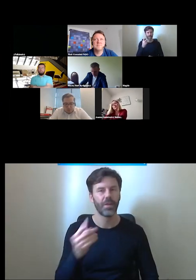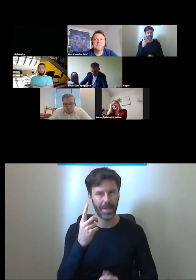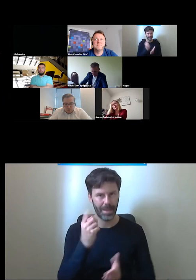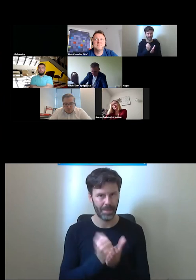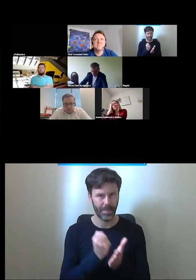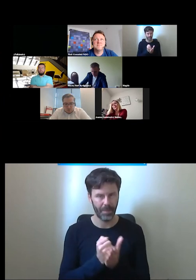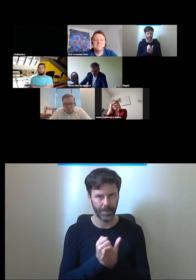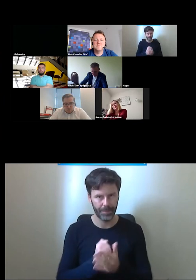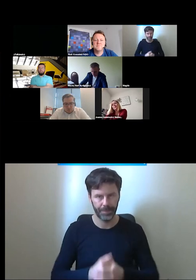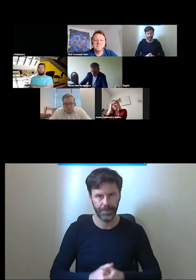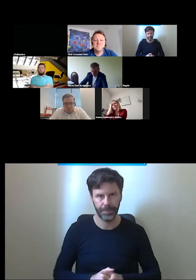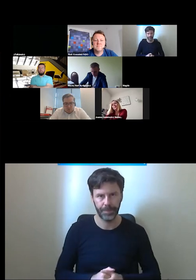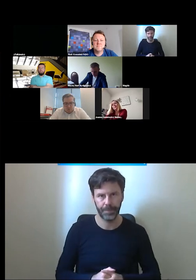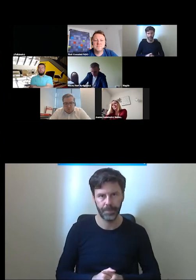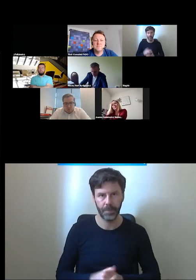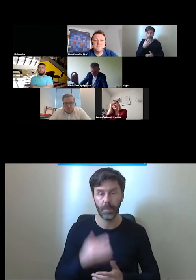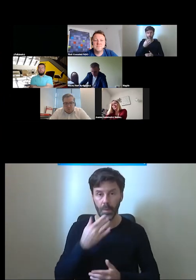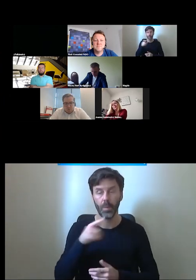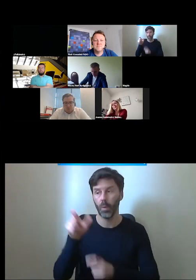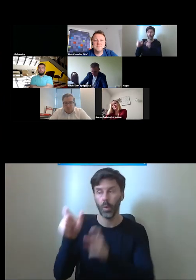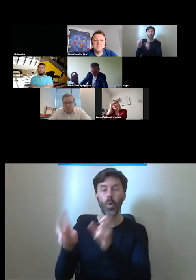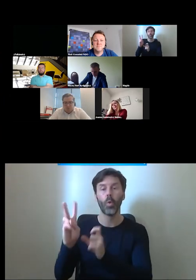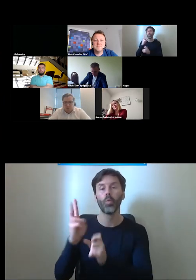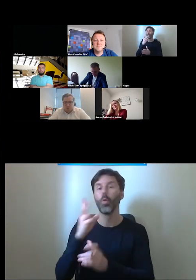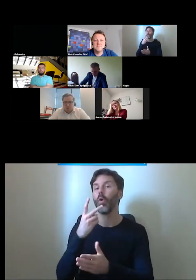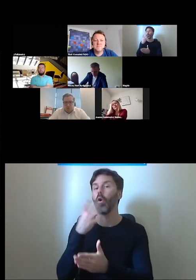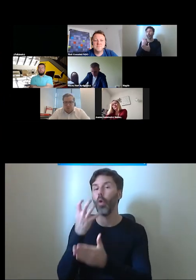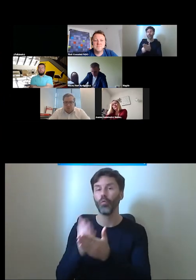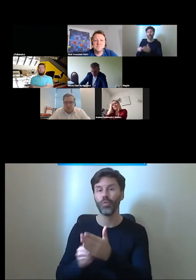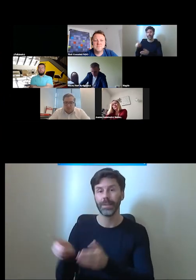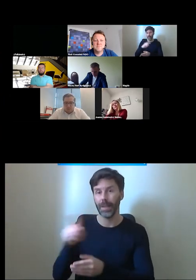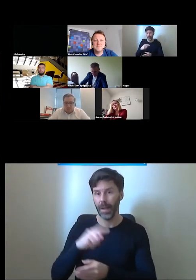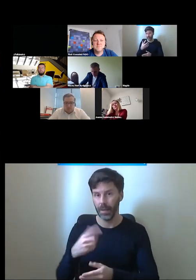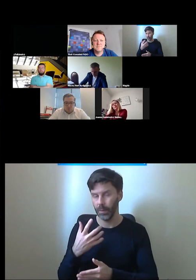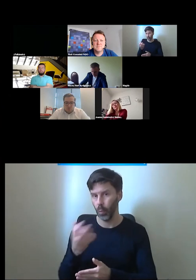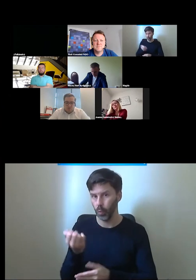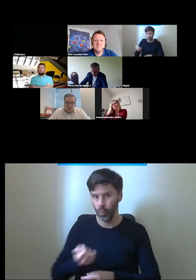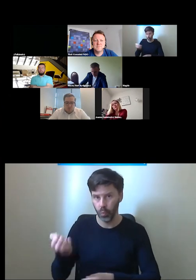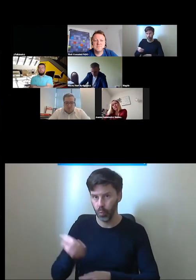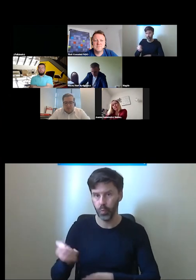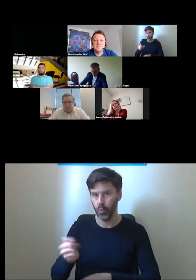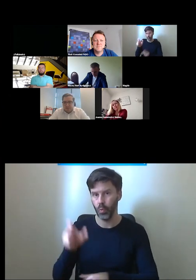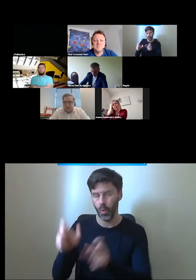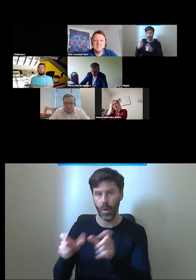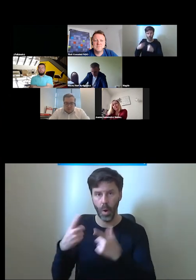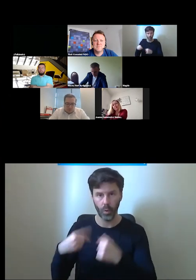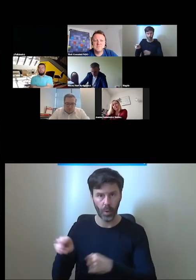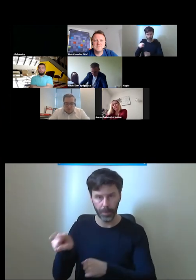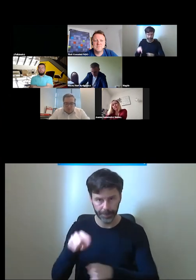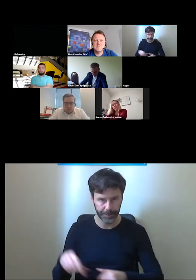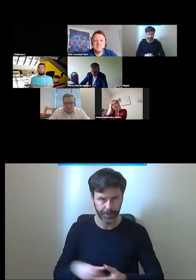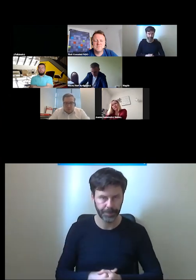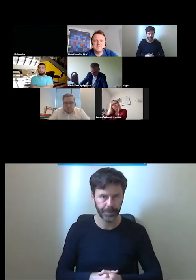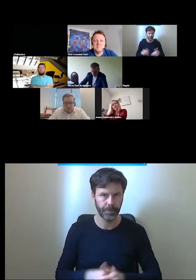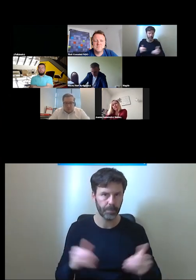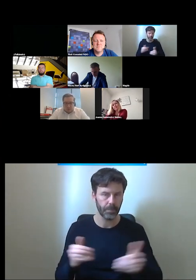głos ten głos użytkowników bezpośrednich odbiorców adresatów tych usług generalnie no tak można